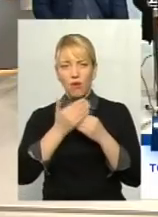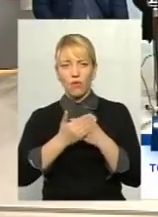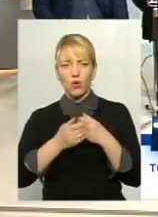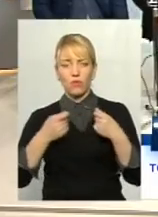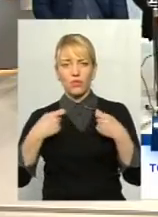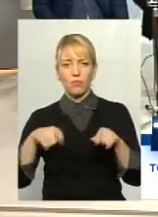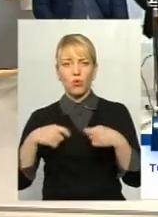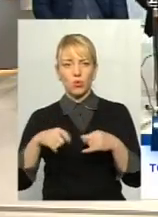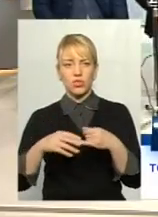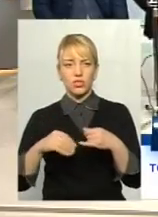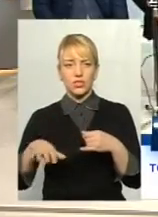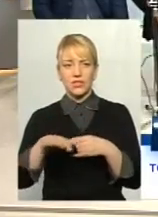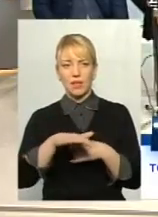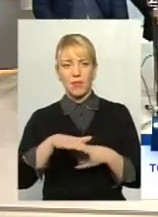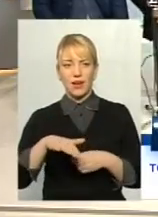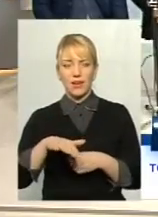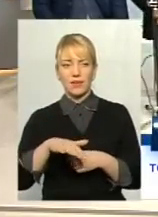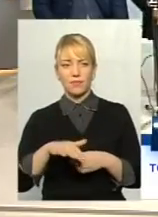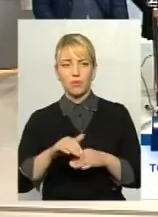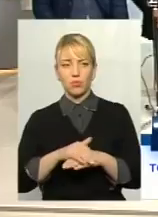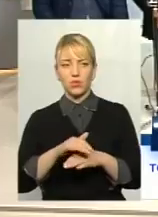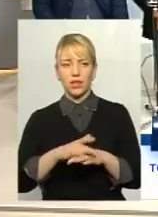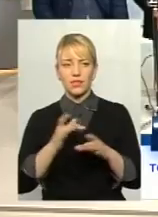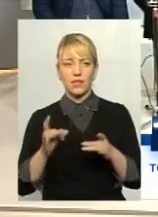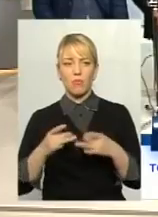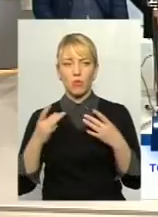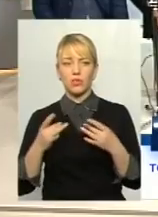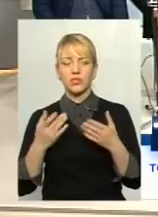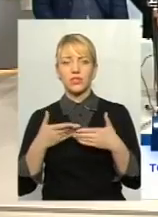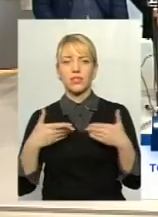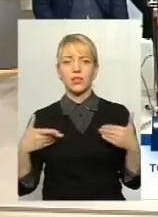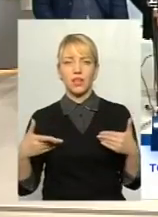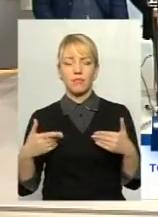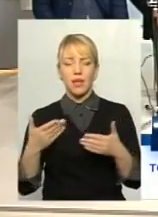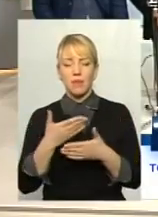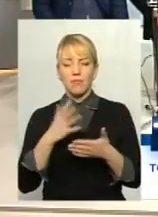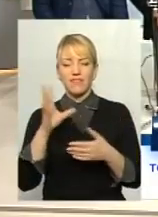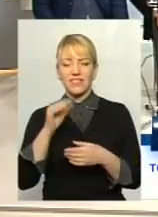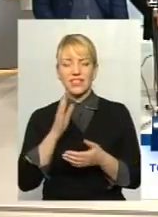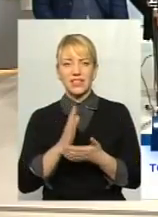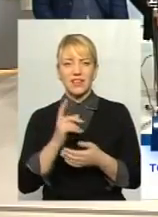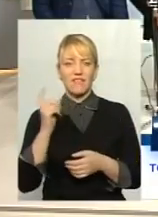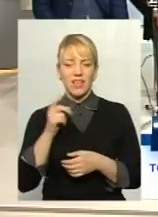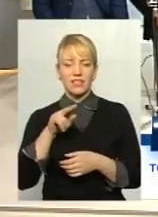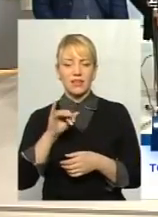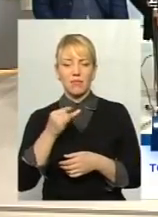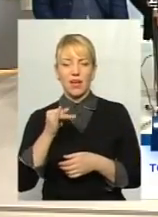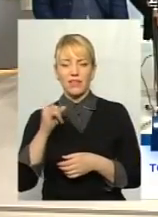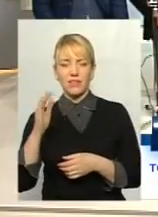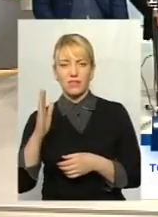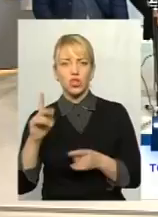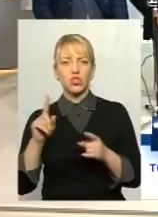Релику землі, ось такі. Ви, ласка, поясніть нам. Ми, котрі власники, поїхали. Хотіли б знати, що це